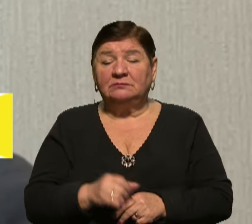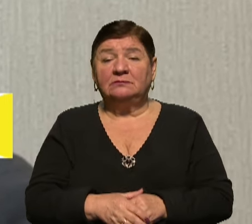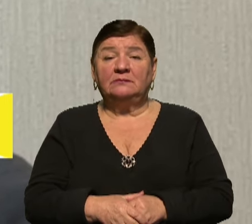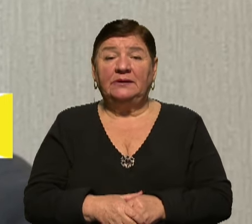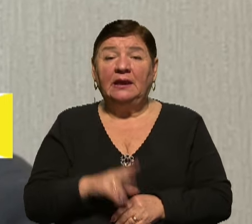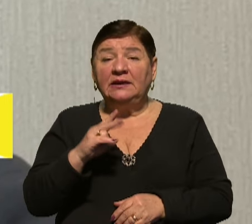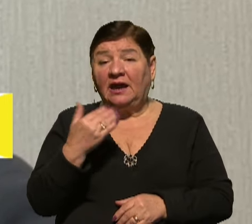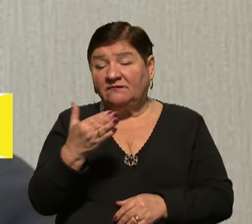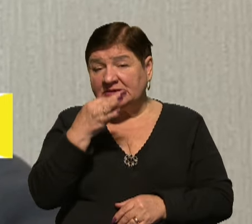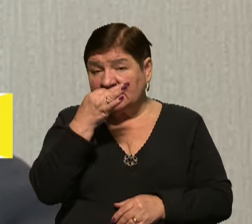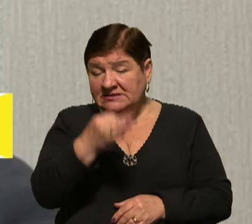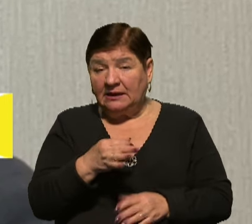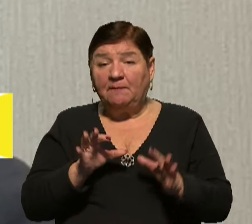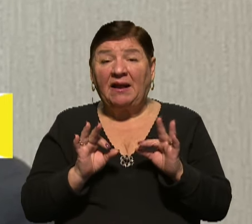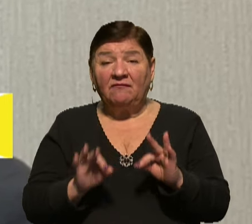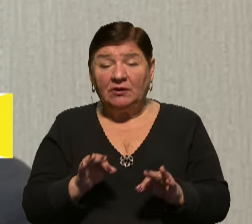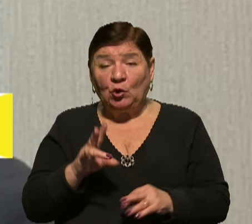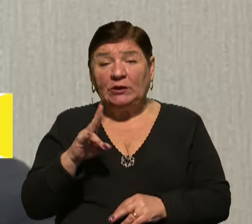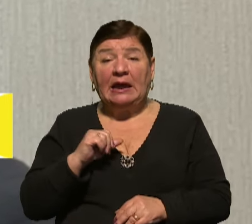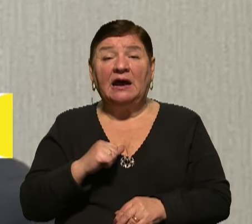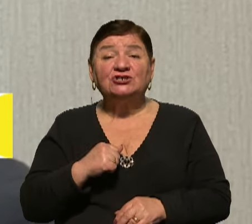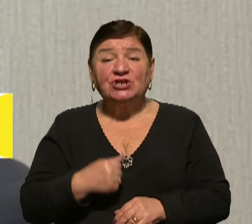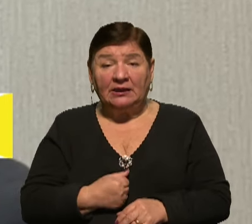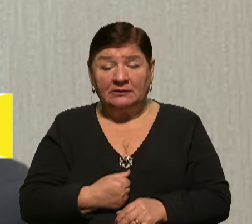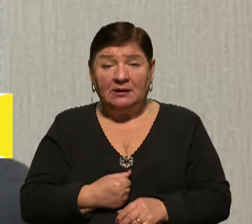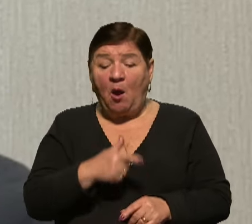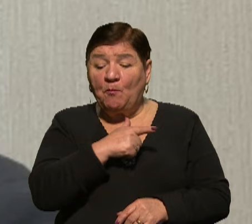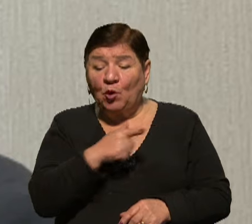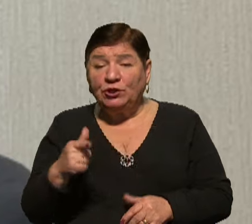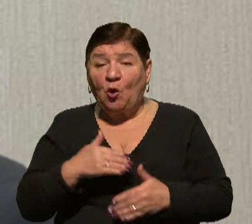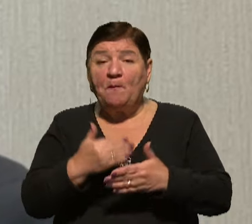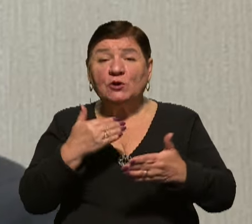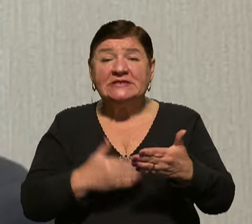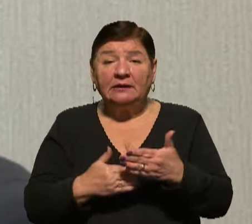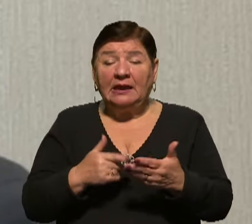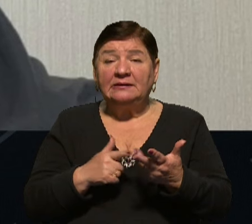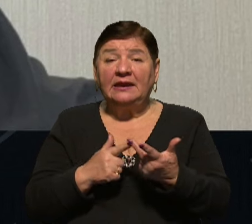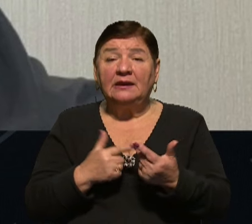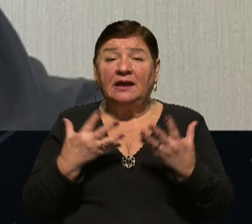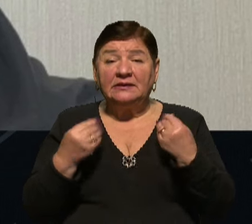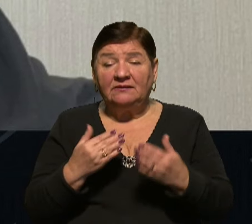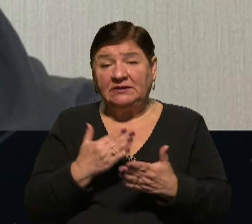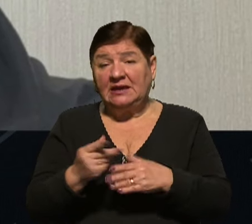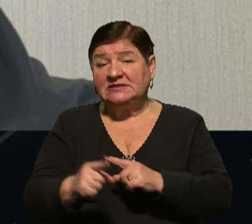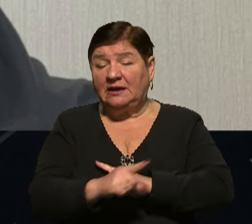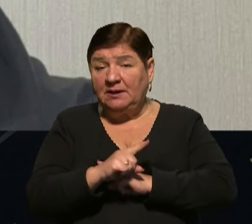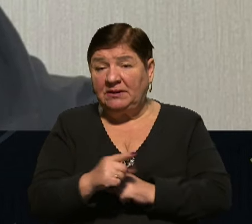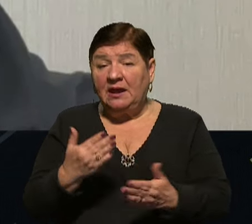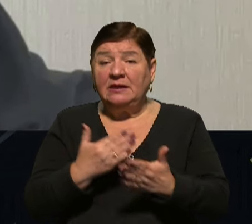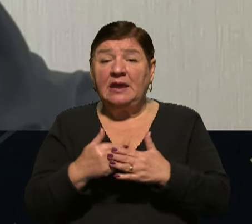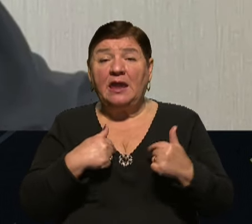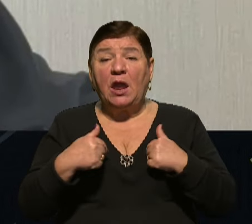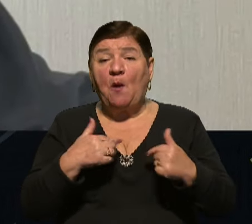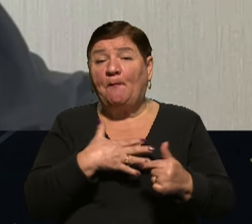як ви зазначили, правильно, у нас, на жаль, протягом останніх декількох днів є і загиблі, є і поранені люди.